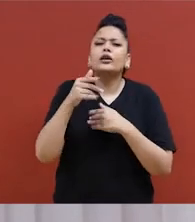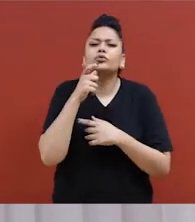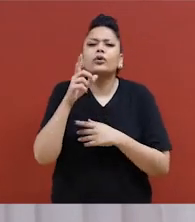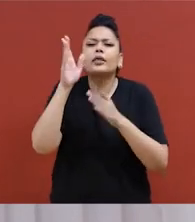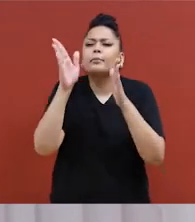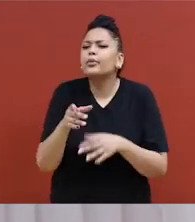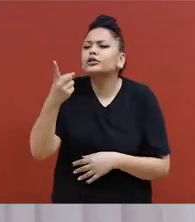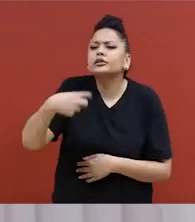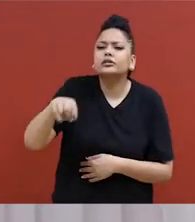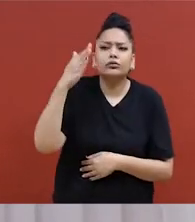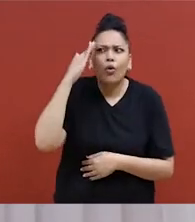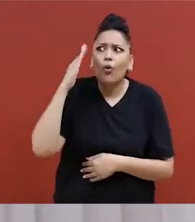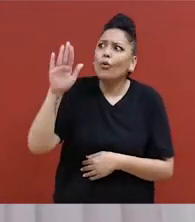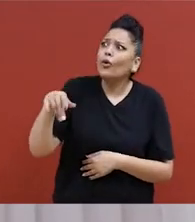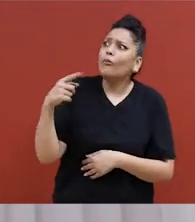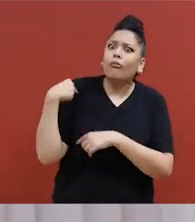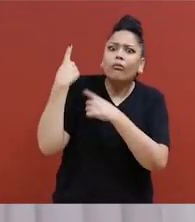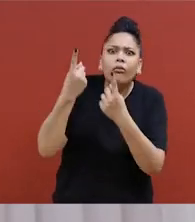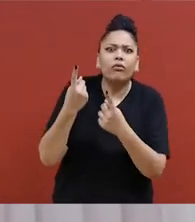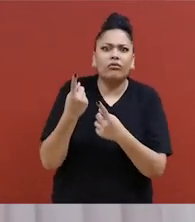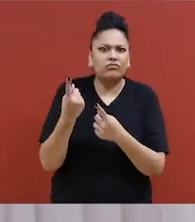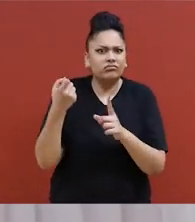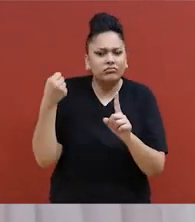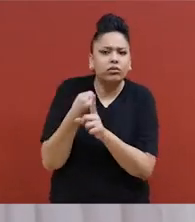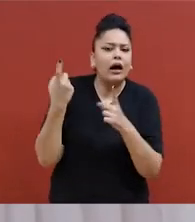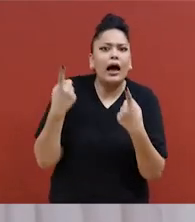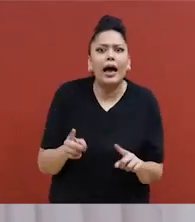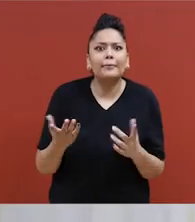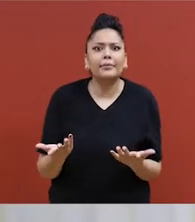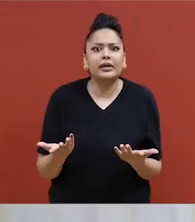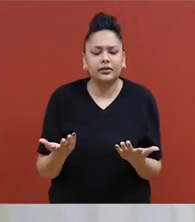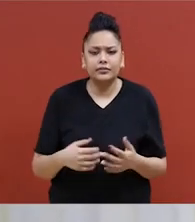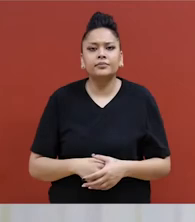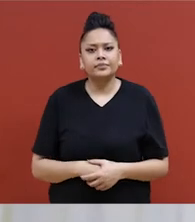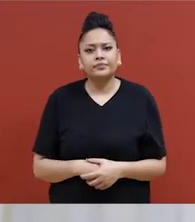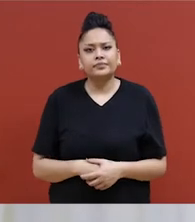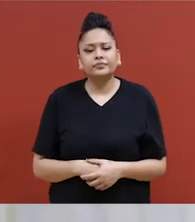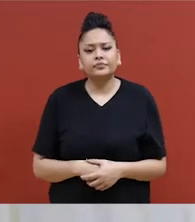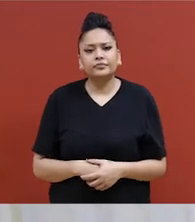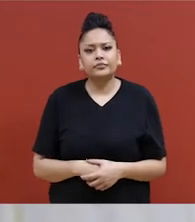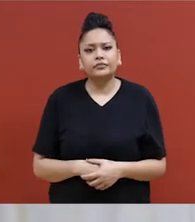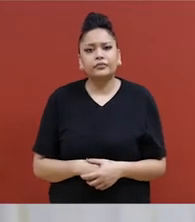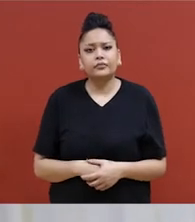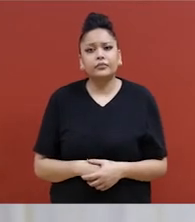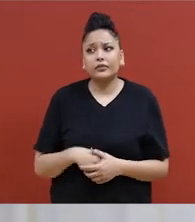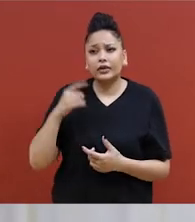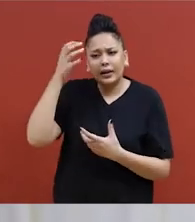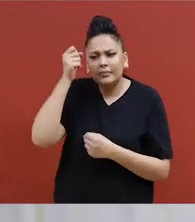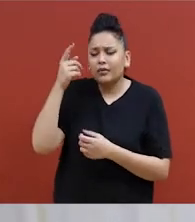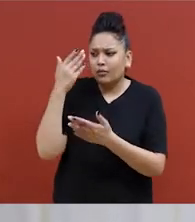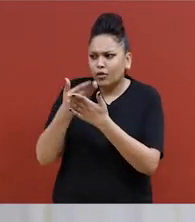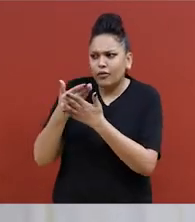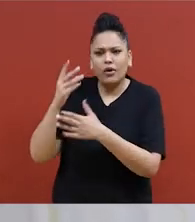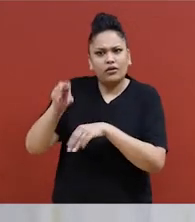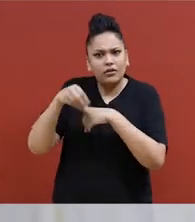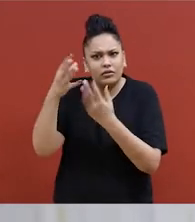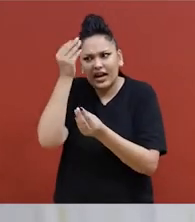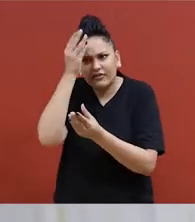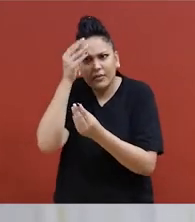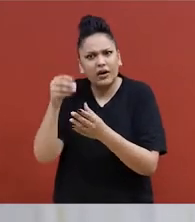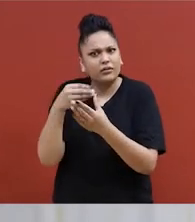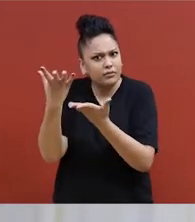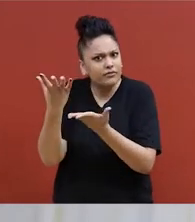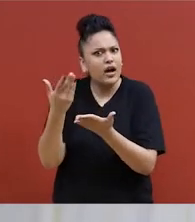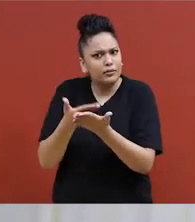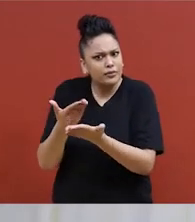En particulier, quelqu'un en qui on a fait ou on fait confiance. Vous savez, les statistiques montrent que l'une des façons les plus courantes